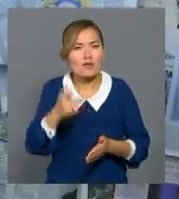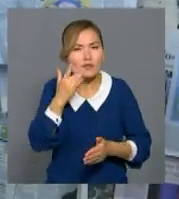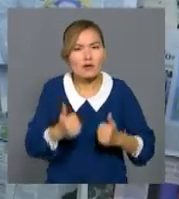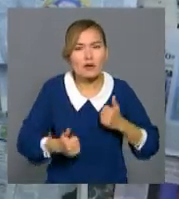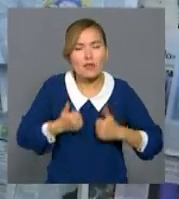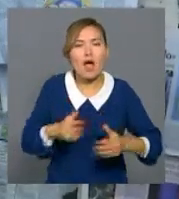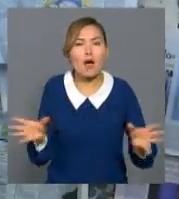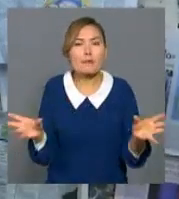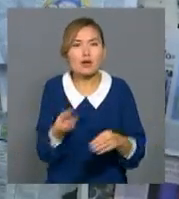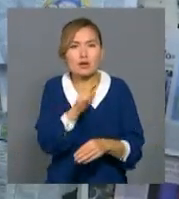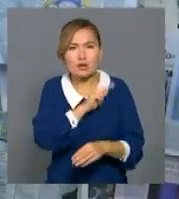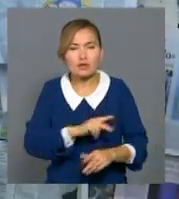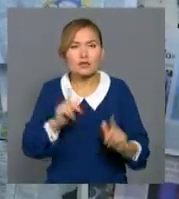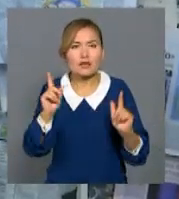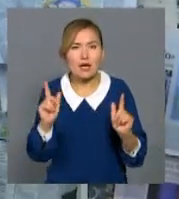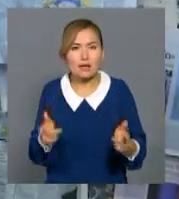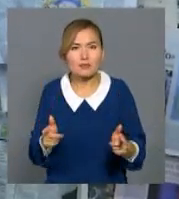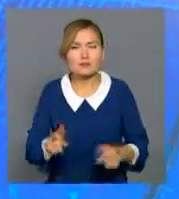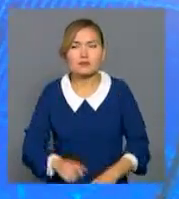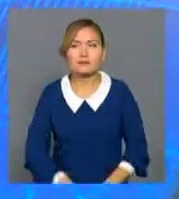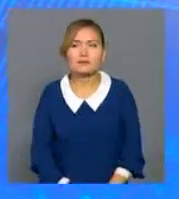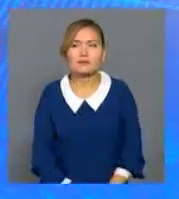бірлесе жұмыс сүтеуге әзірміз.